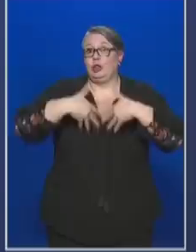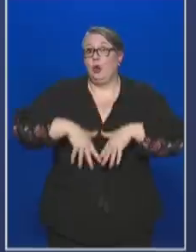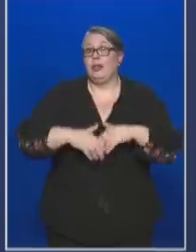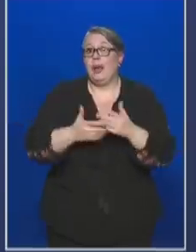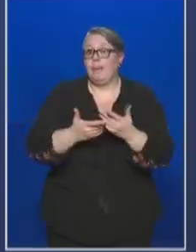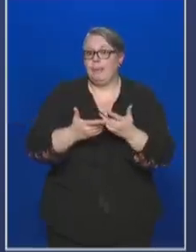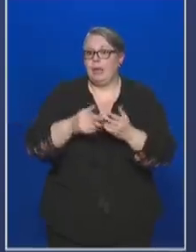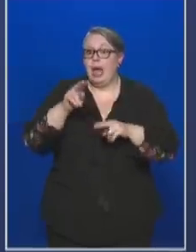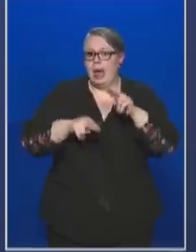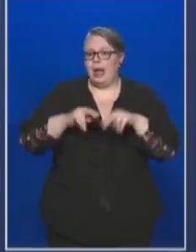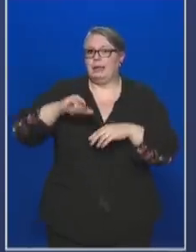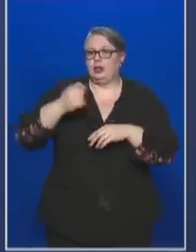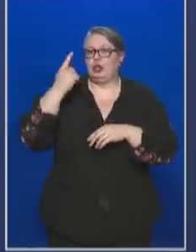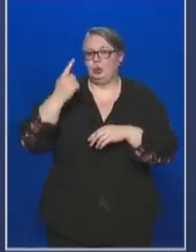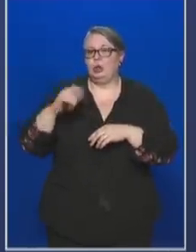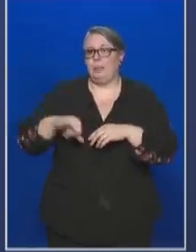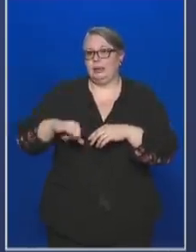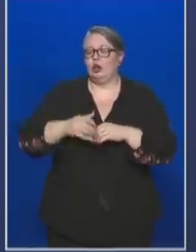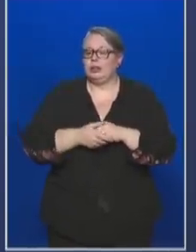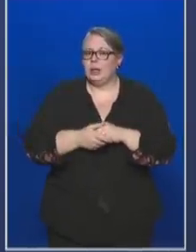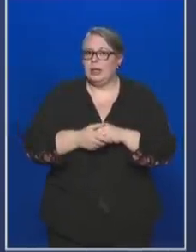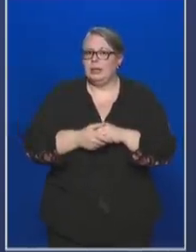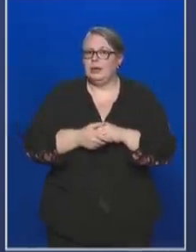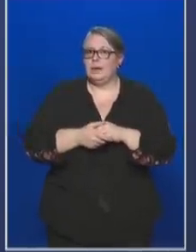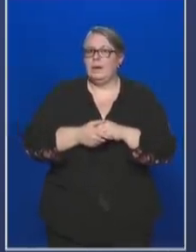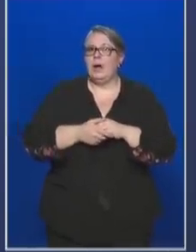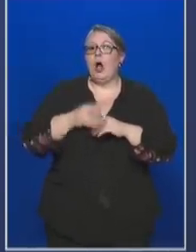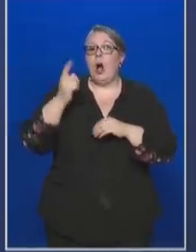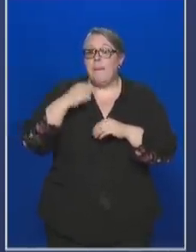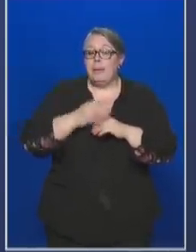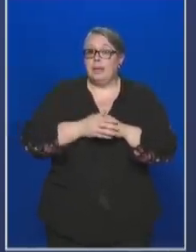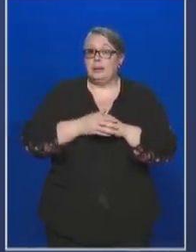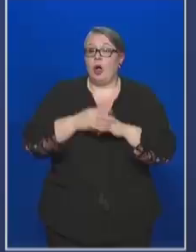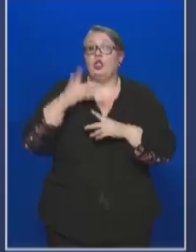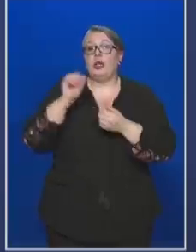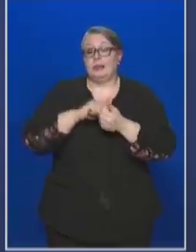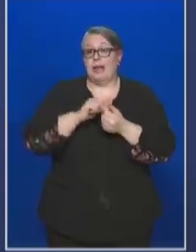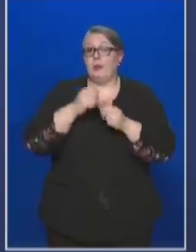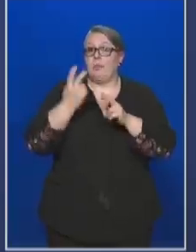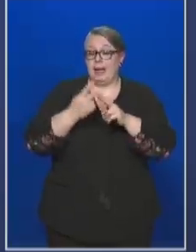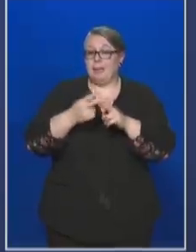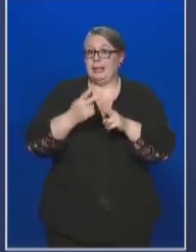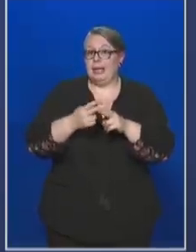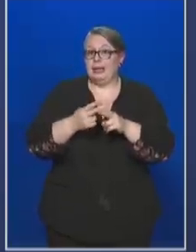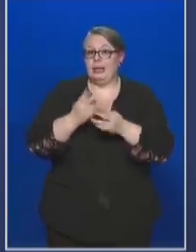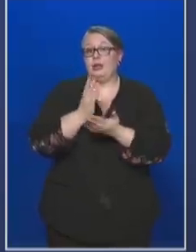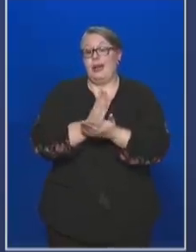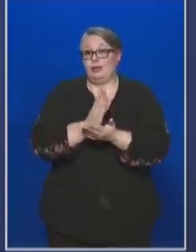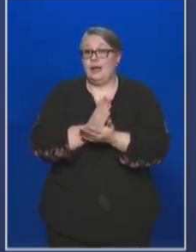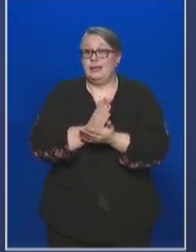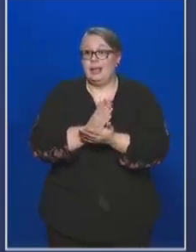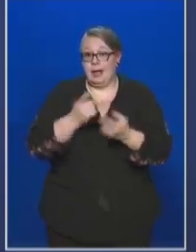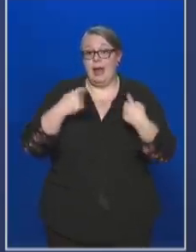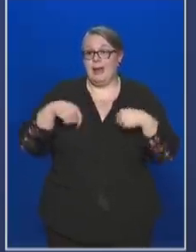történő ellátást is tudja produkálni, amit a nagyszámú megbetegedés esetén